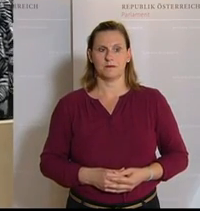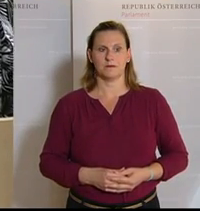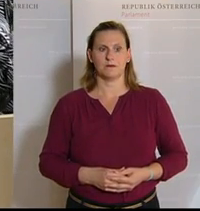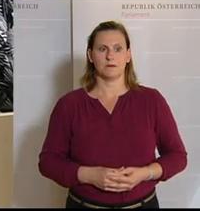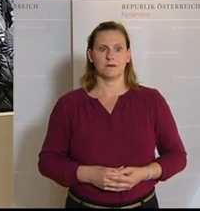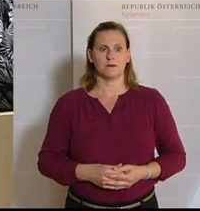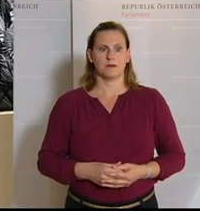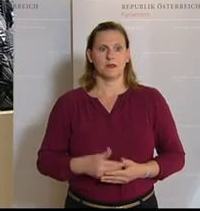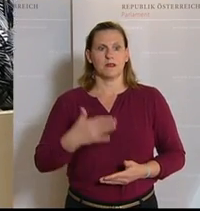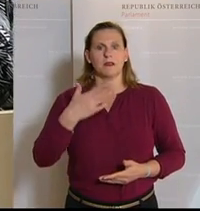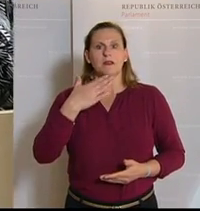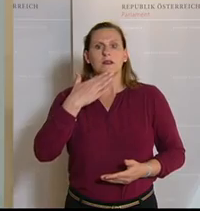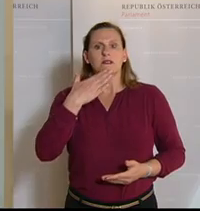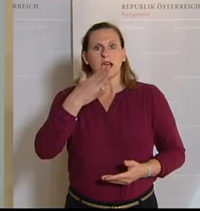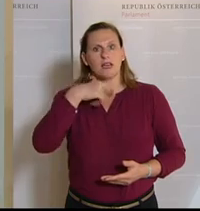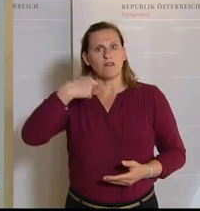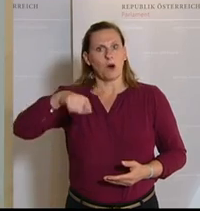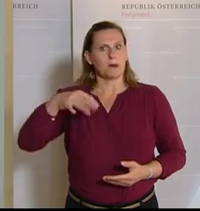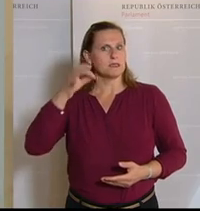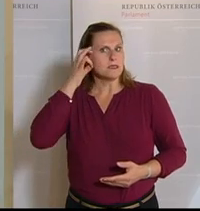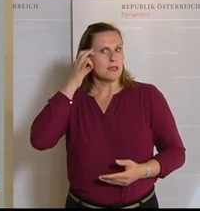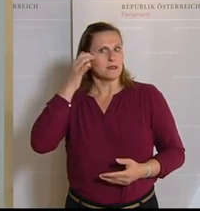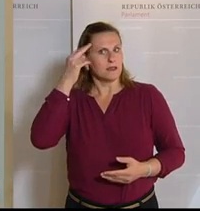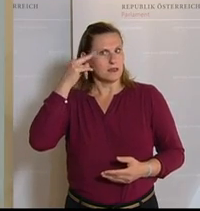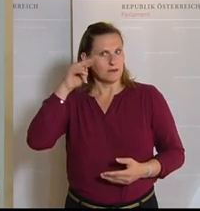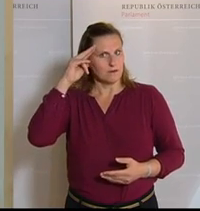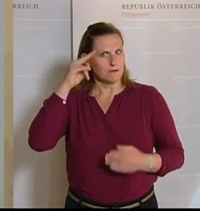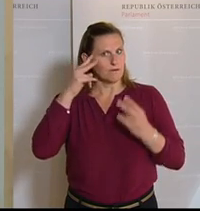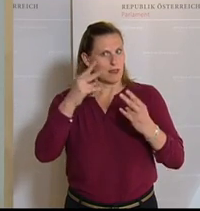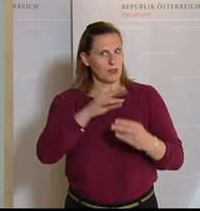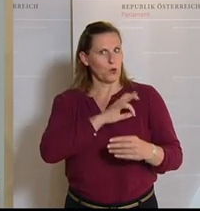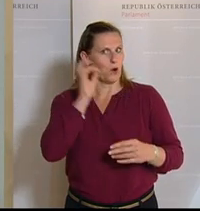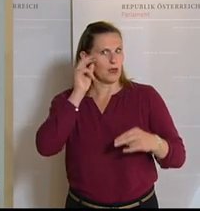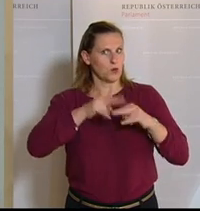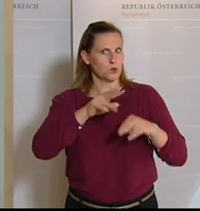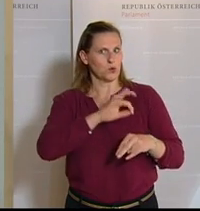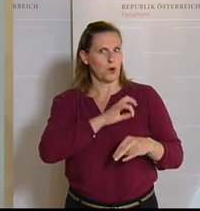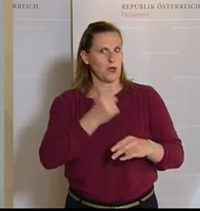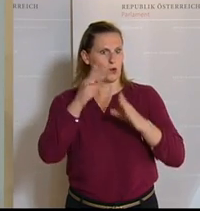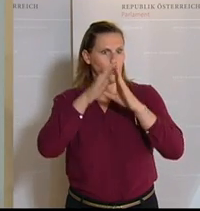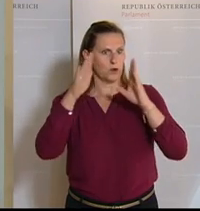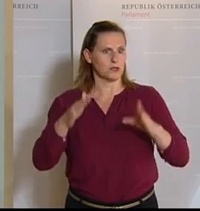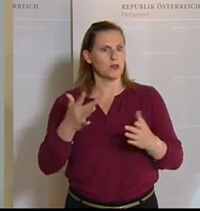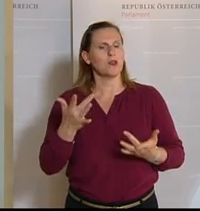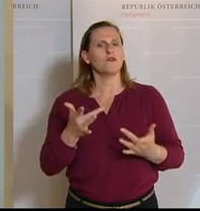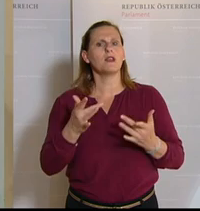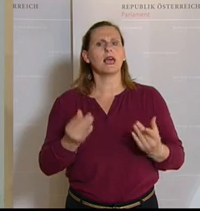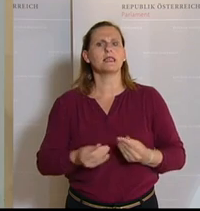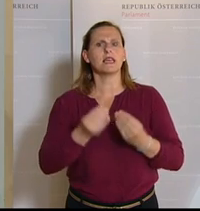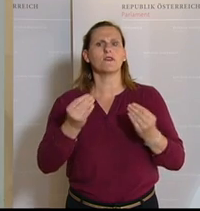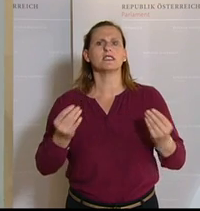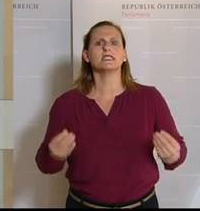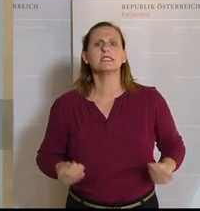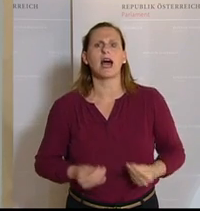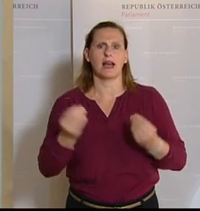Niederösterreich. Herr werte Kolleginnen und Kollegen Hohes Haus, ich darf vielleicht einen Beitrag zur Versachlichung der Diskussion einbringen, zu